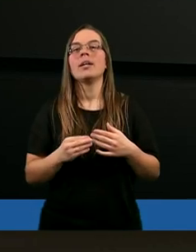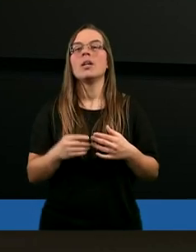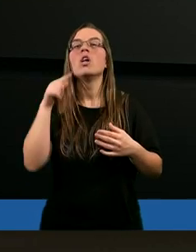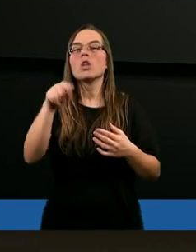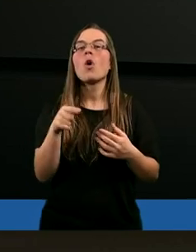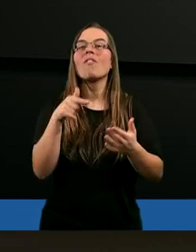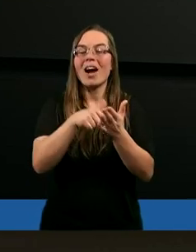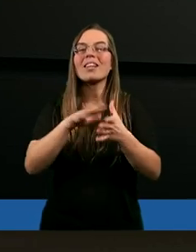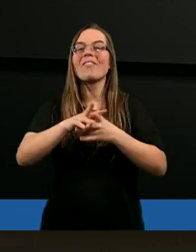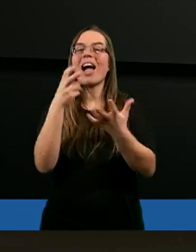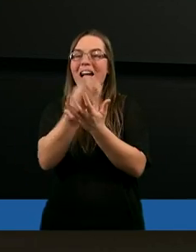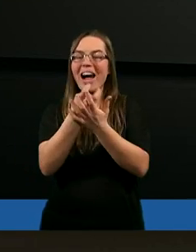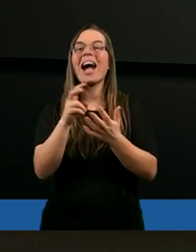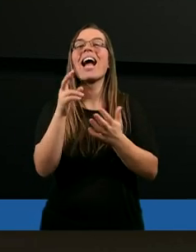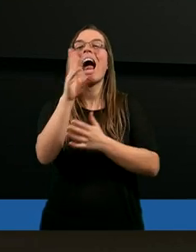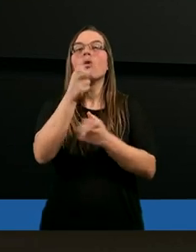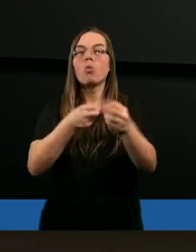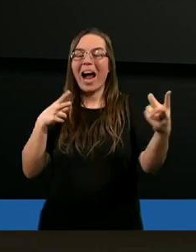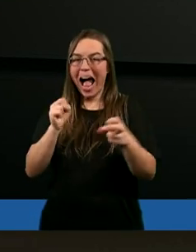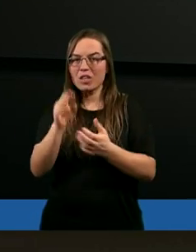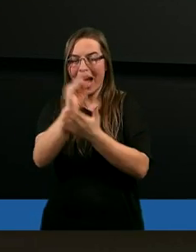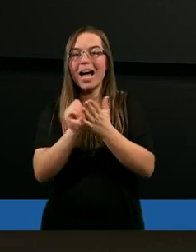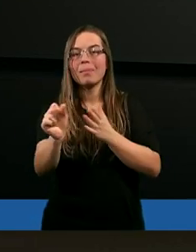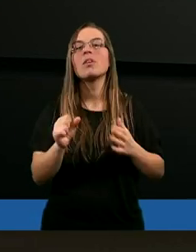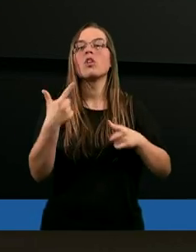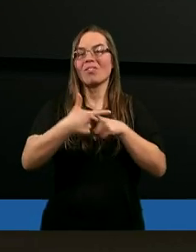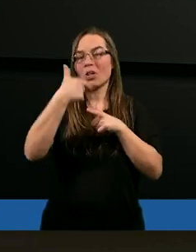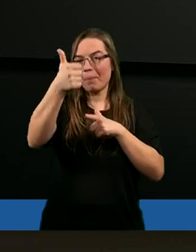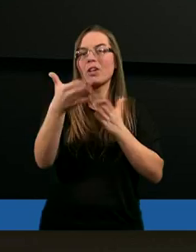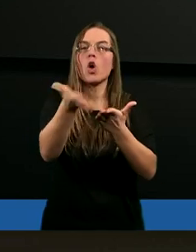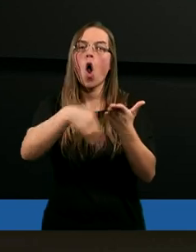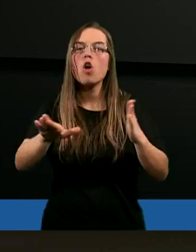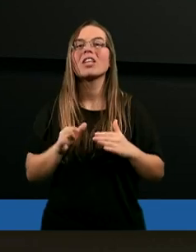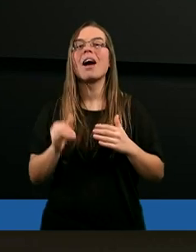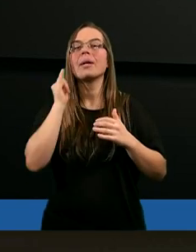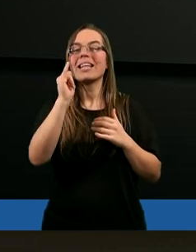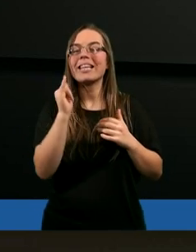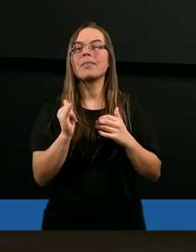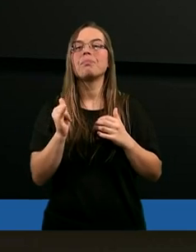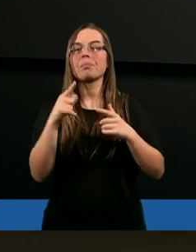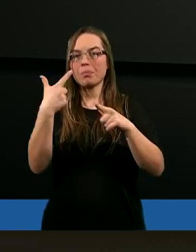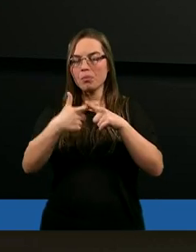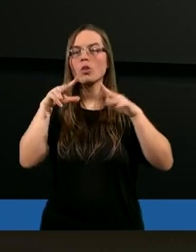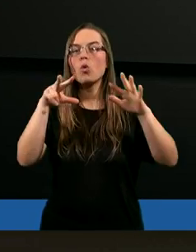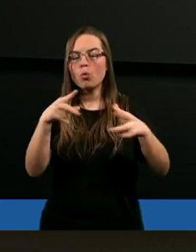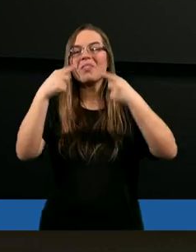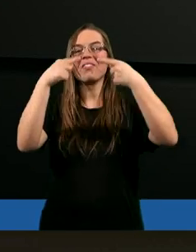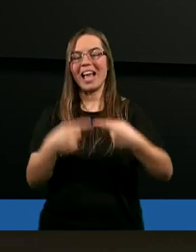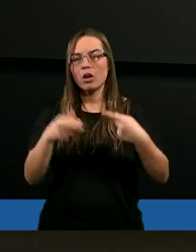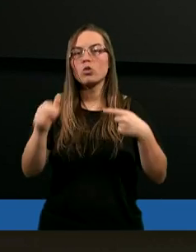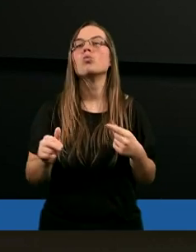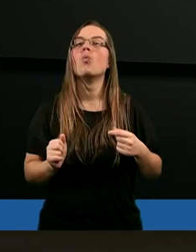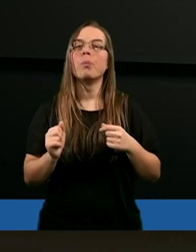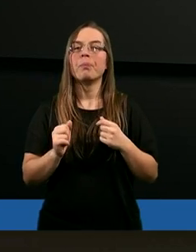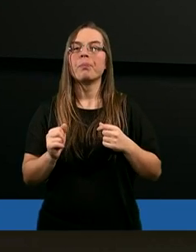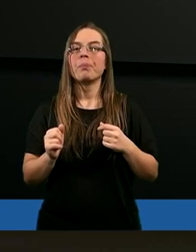Tam właśnie w Ewangelii Łukasza w XXI rozdziale i w XXVIII wierszu.